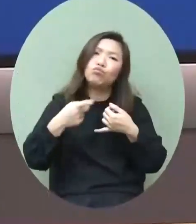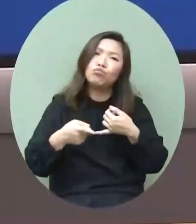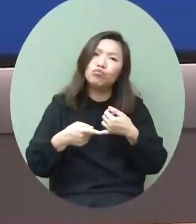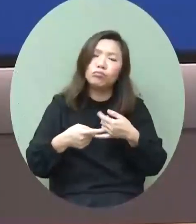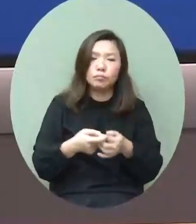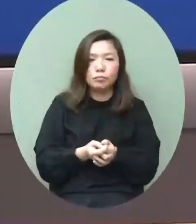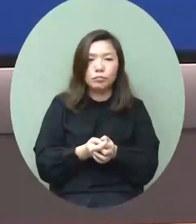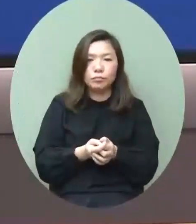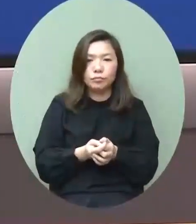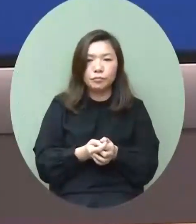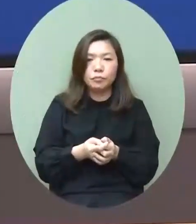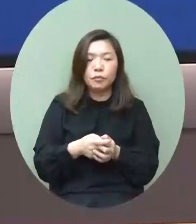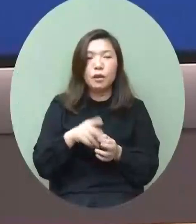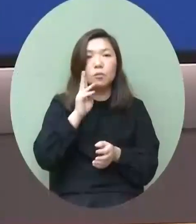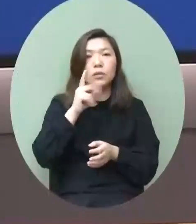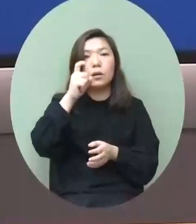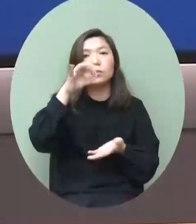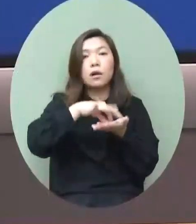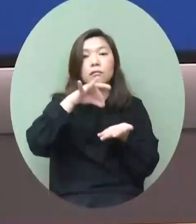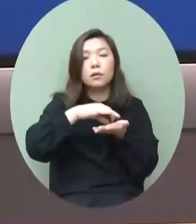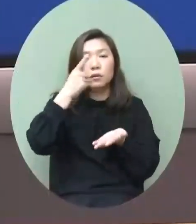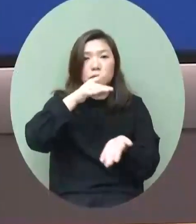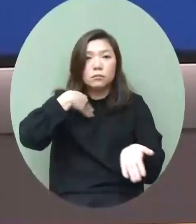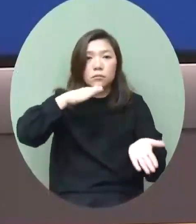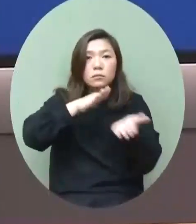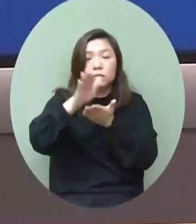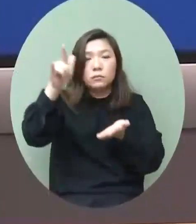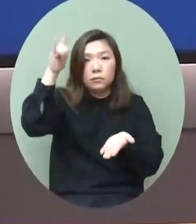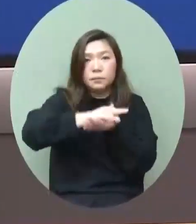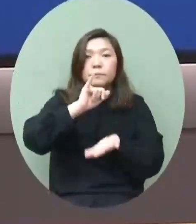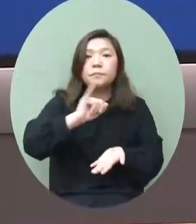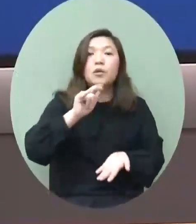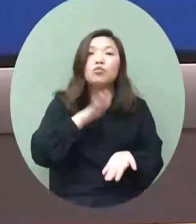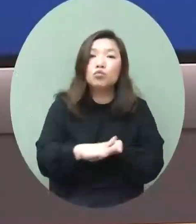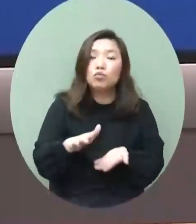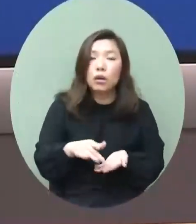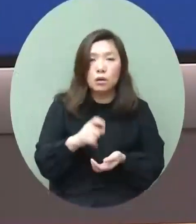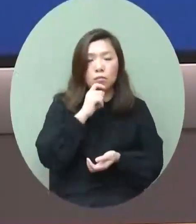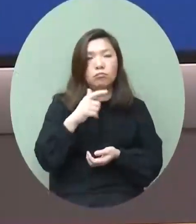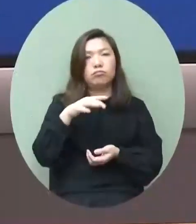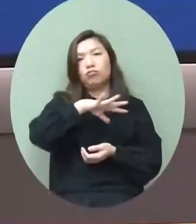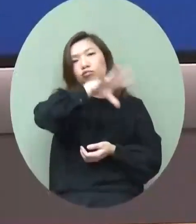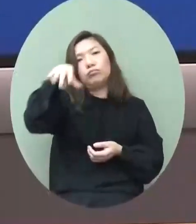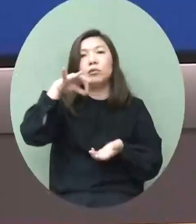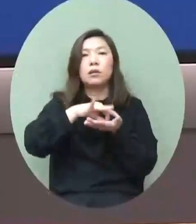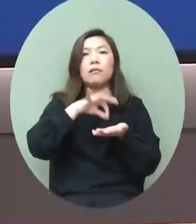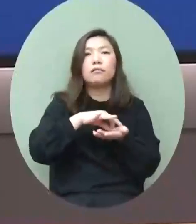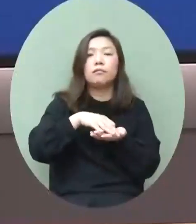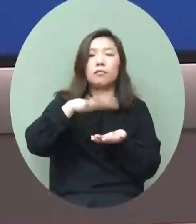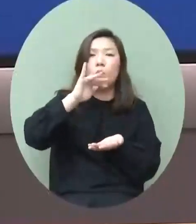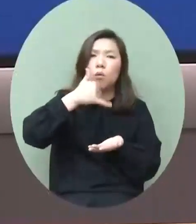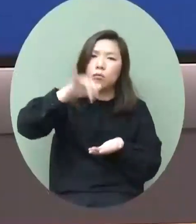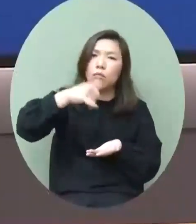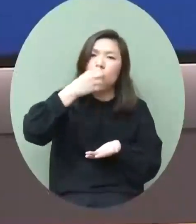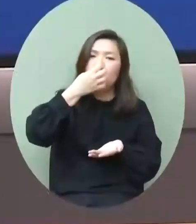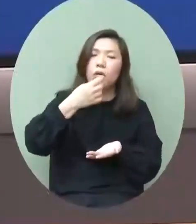我們現在這九個地方也都撤銷了禁非令就是說其實所有地方都可以飛來香港不過